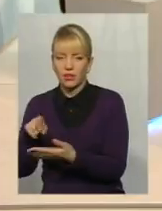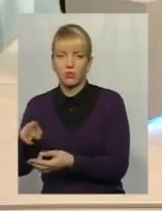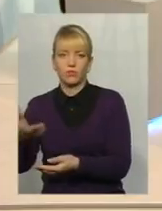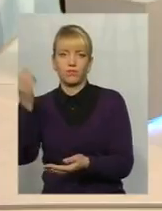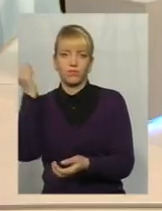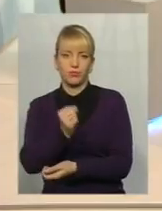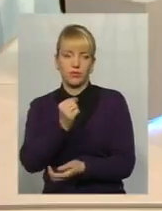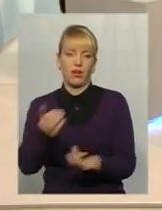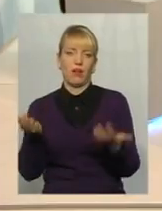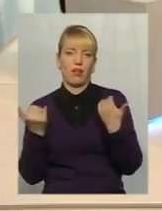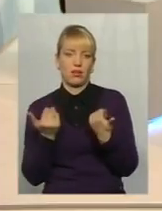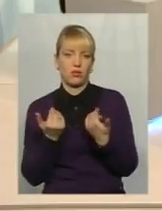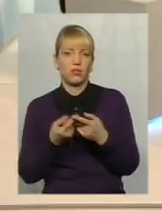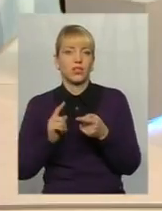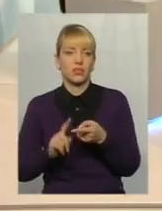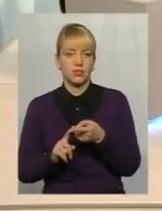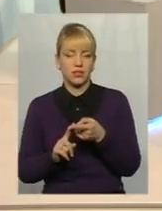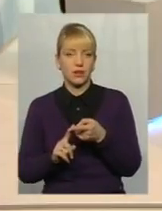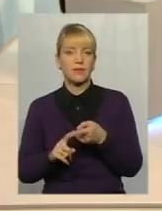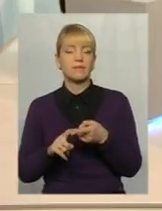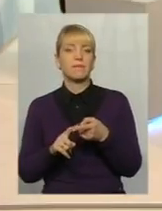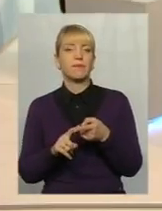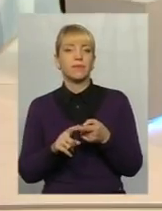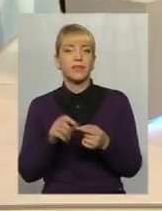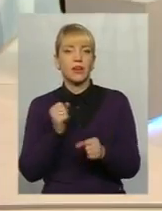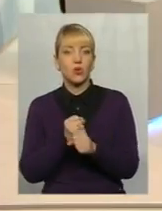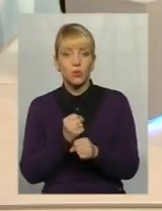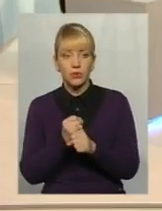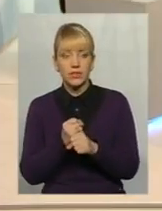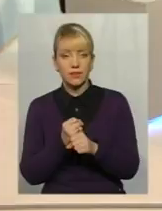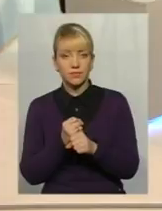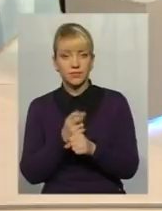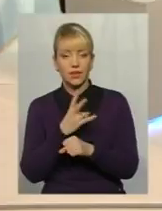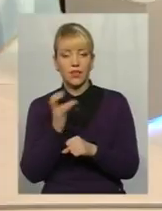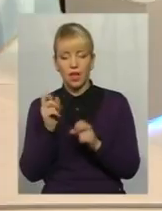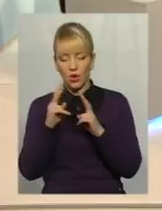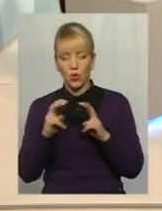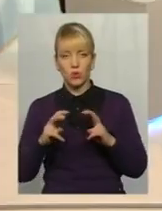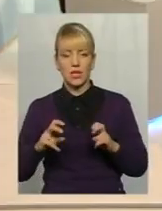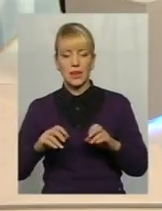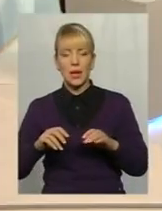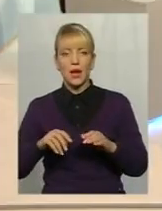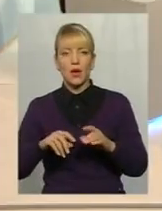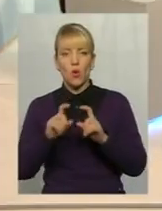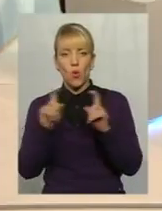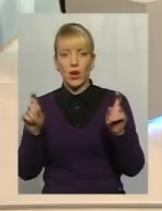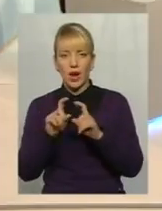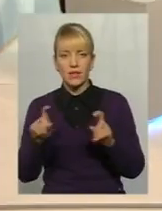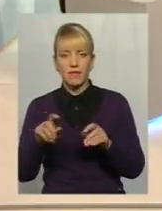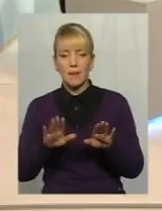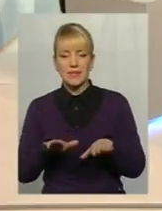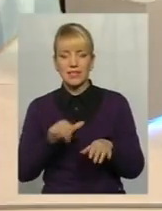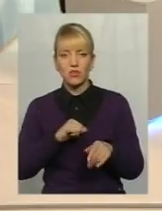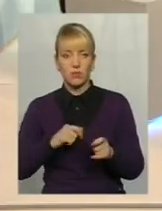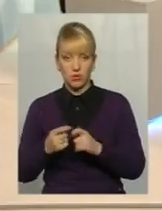Ну, до речі, це ж завжди робиться на розгляд органів місцевого самоврядування, наприклад, місто